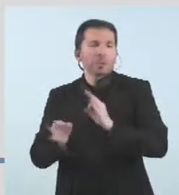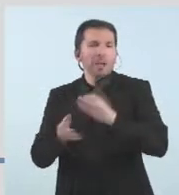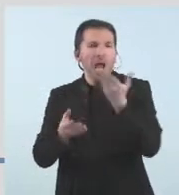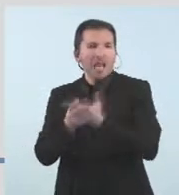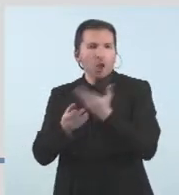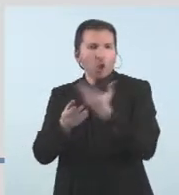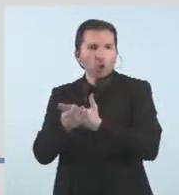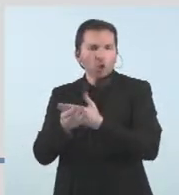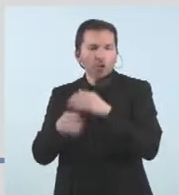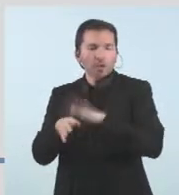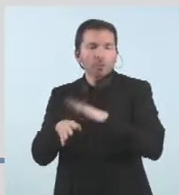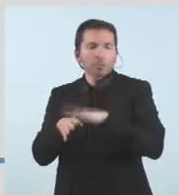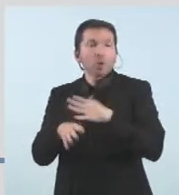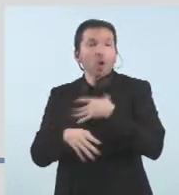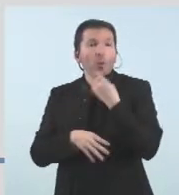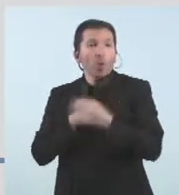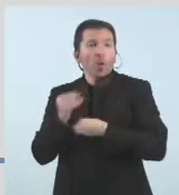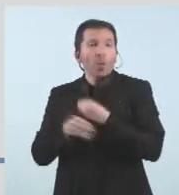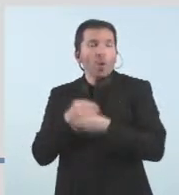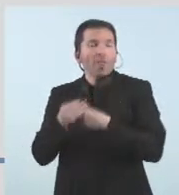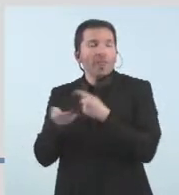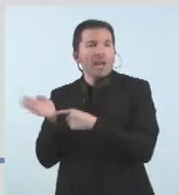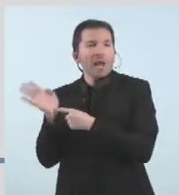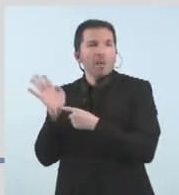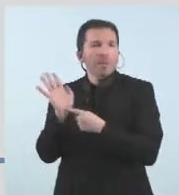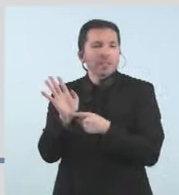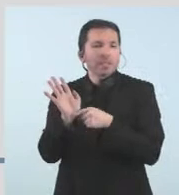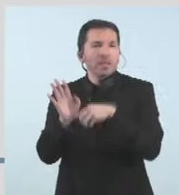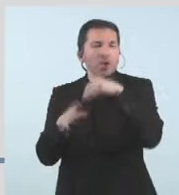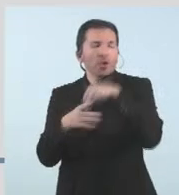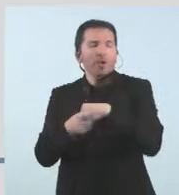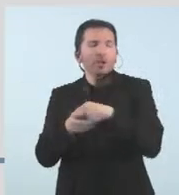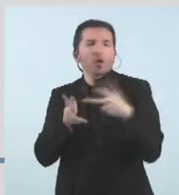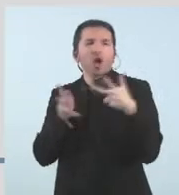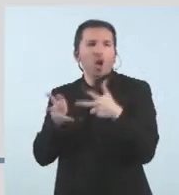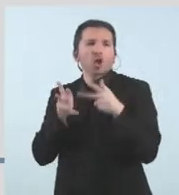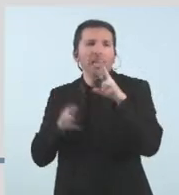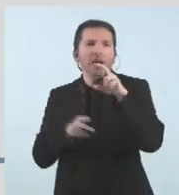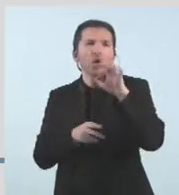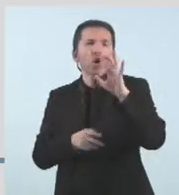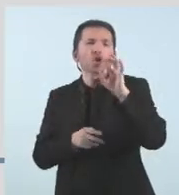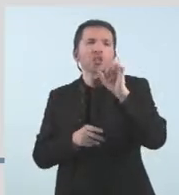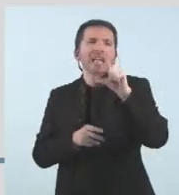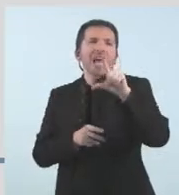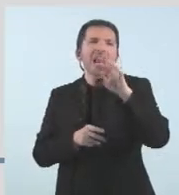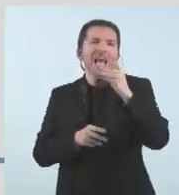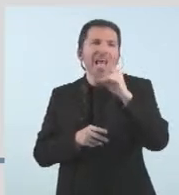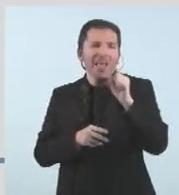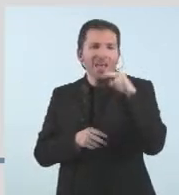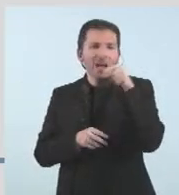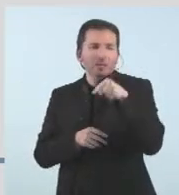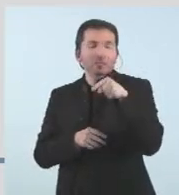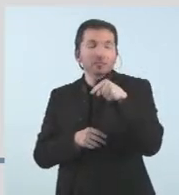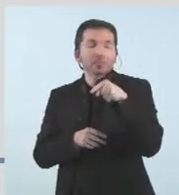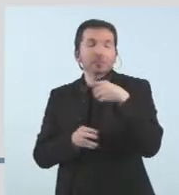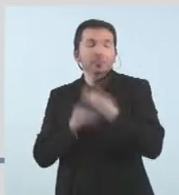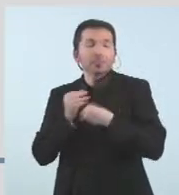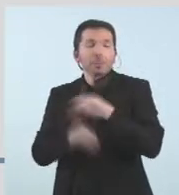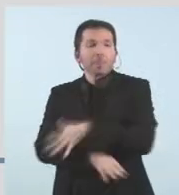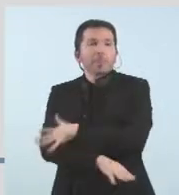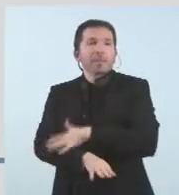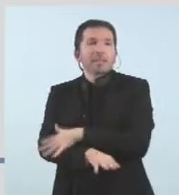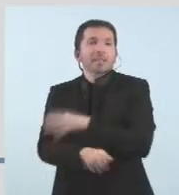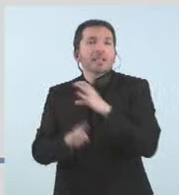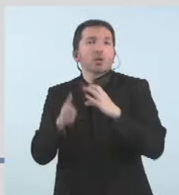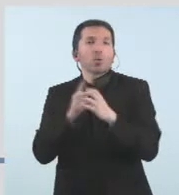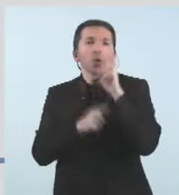novetat poder-lo fer la presentació a l'Hotel Rosalè del Ministeri de Cultura d'aquesta manera també doncs alliberem l